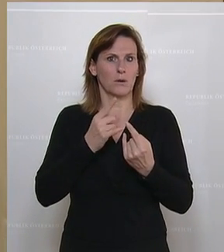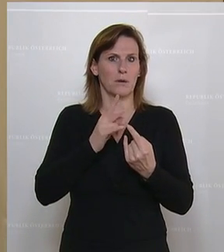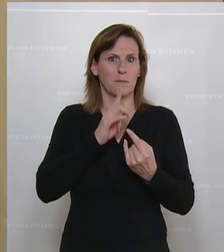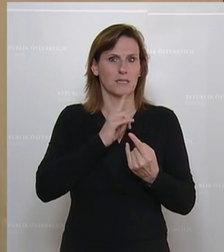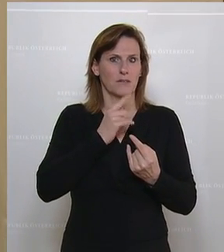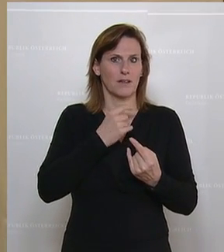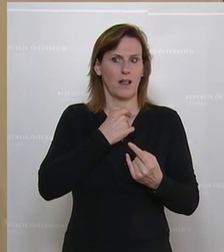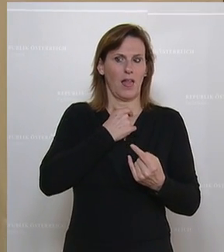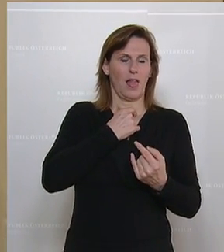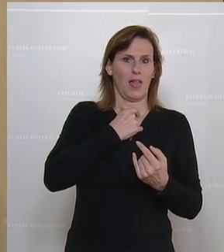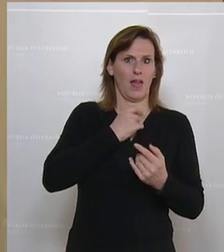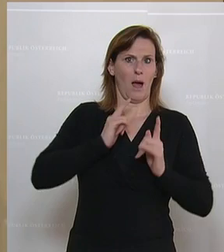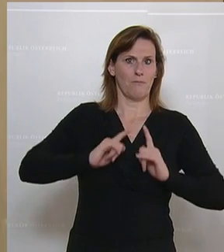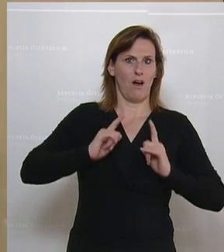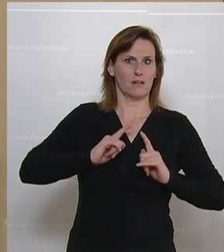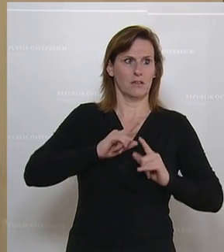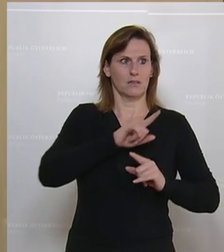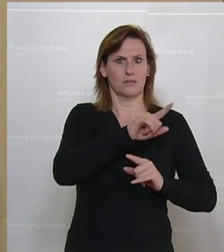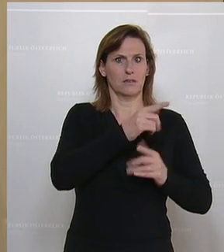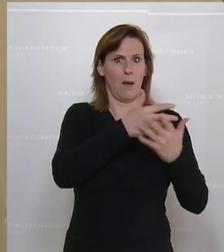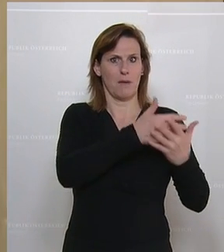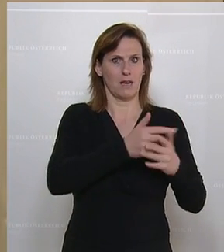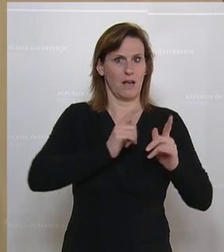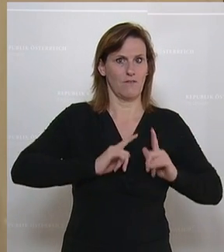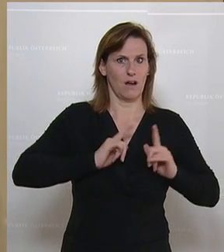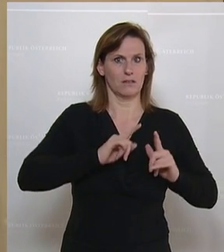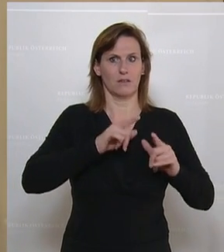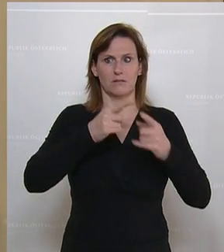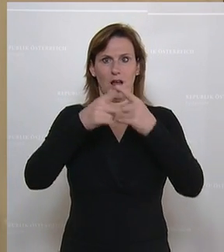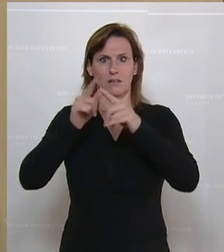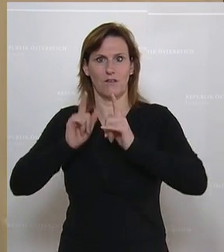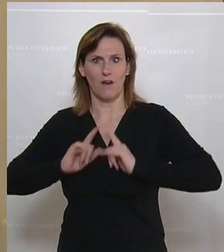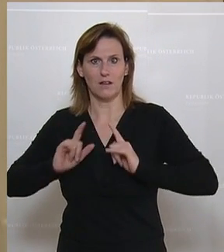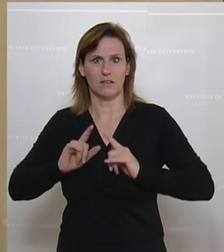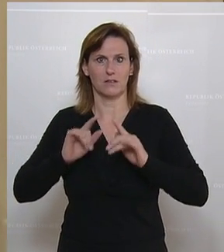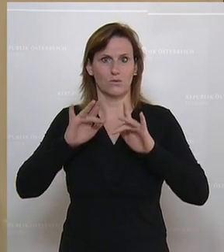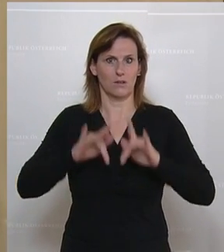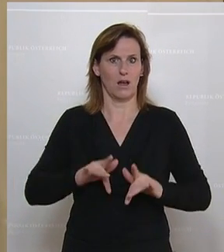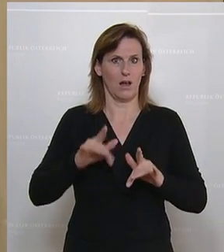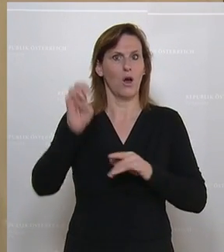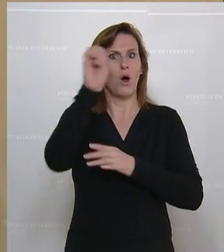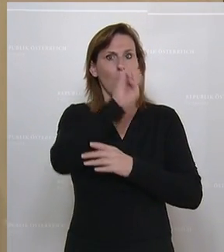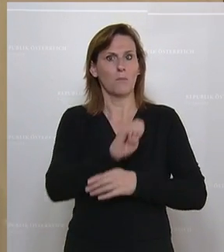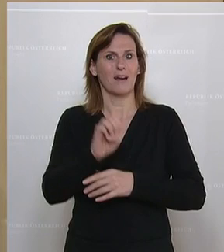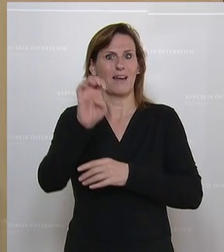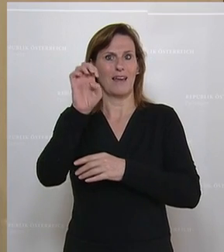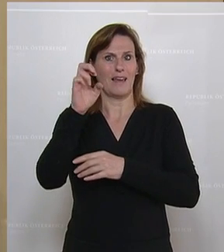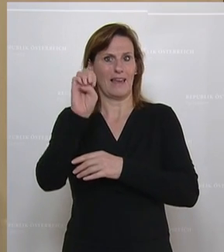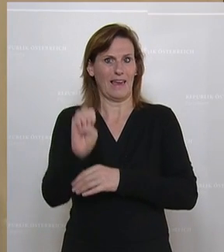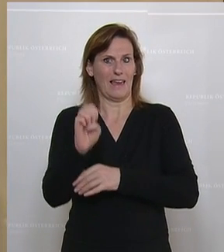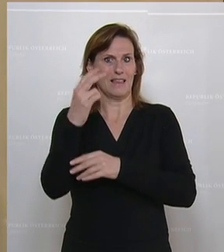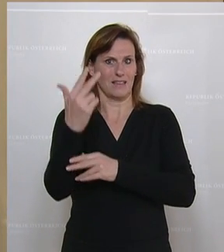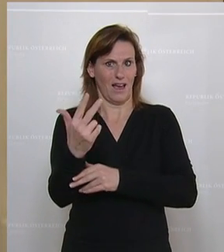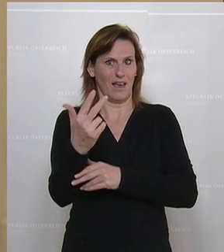Iran warten ab. Jeder will, dass der andere den ersten Schritt tut. Und ich glaube, die Europäische Union, die E3 sind in Wirklichkeit, und ich bewerbe Wien hier ganz